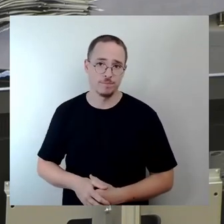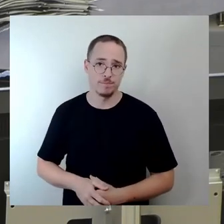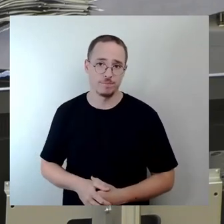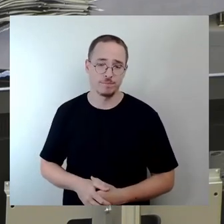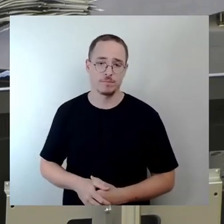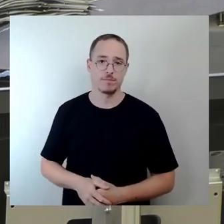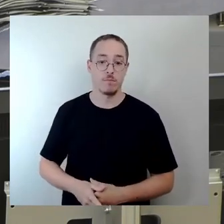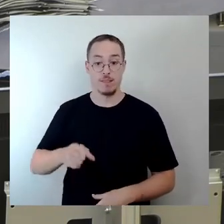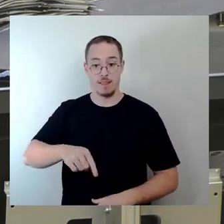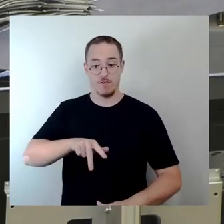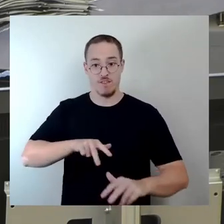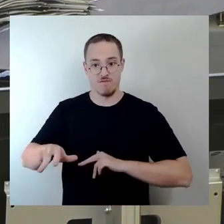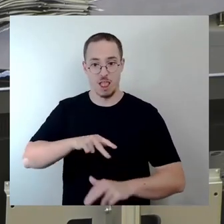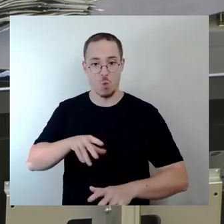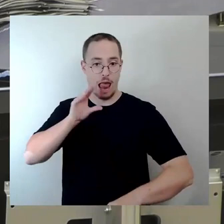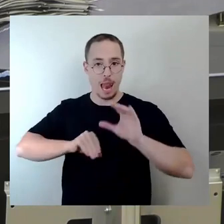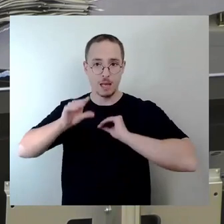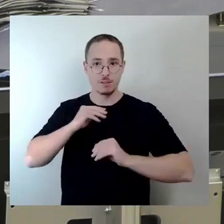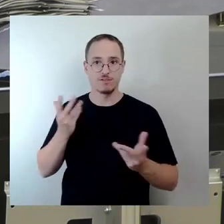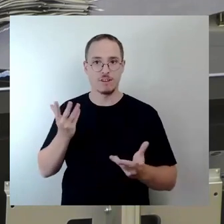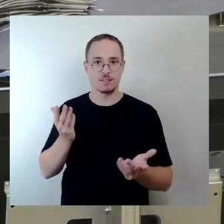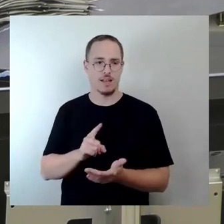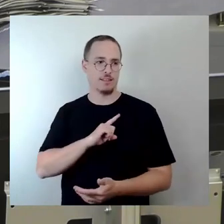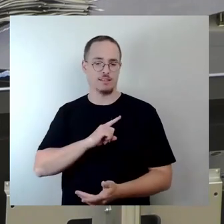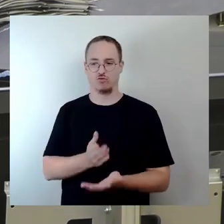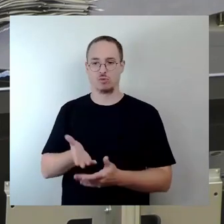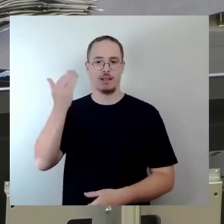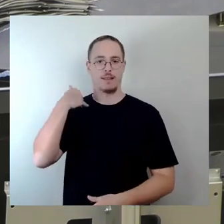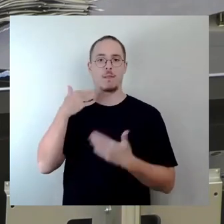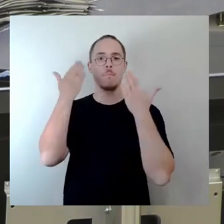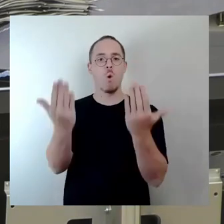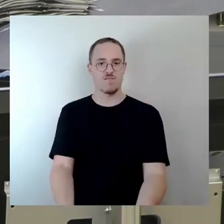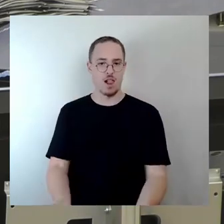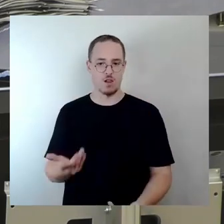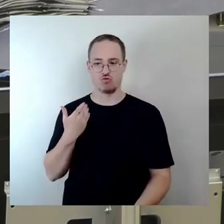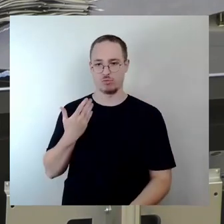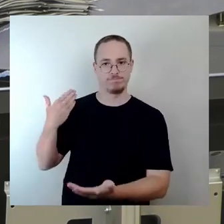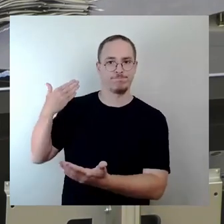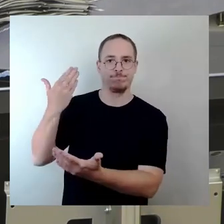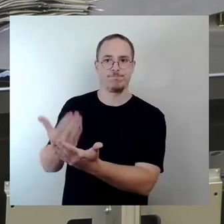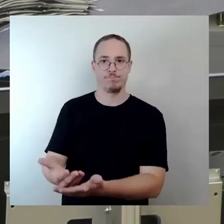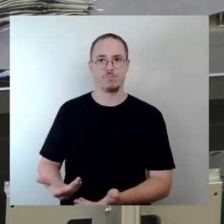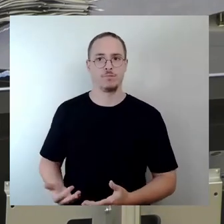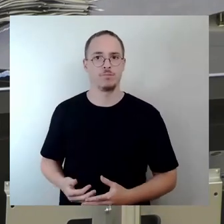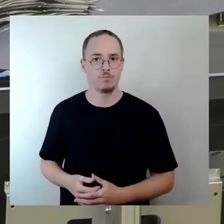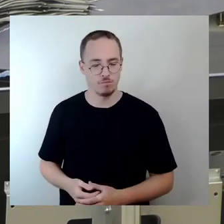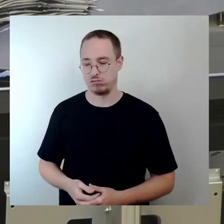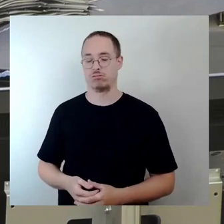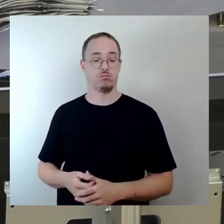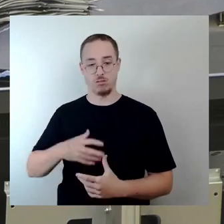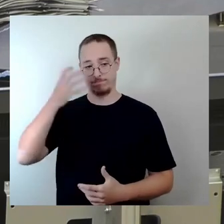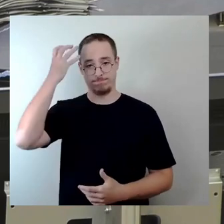erleben in den letzten eigentlich seit der Wiederverweinigung ist ein Irrsinn. Wenn wir wenn wir